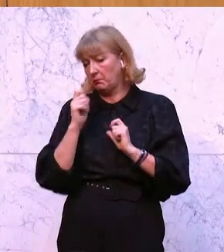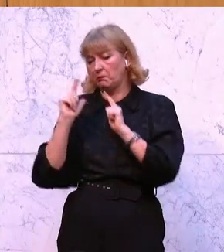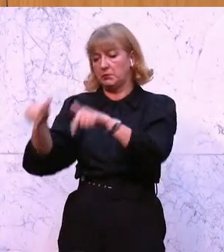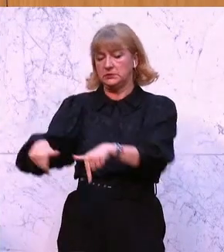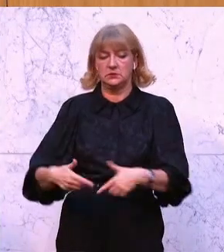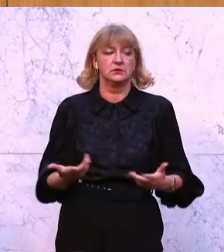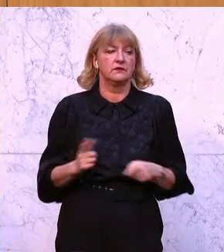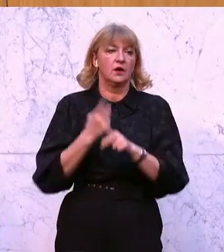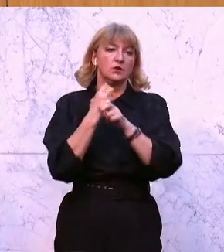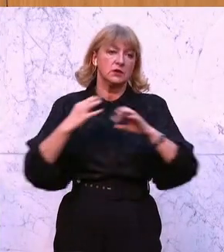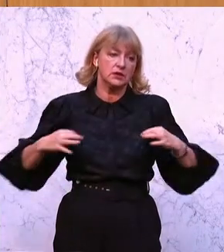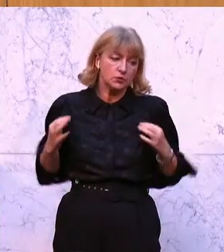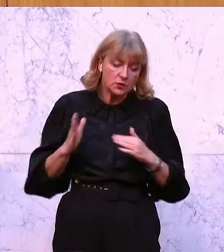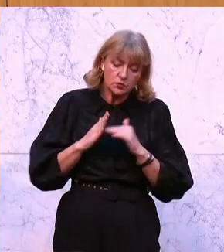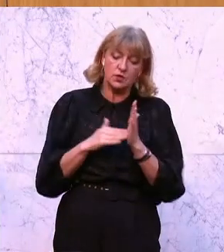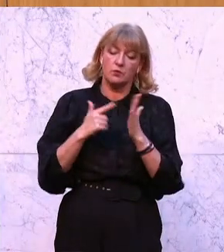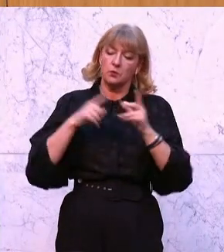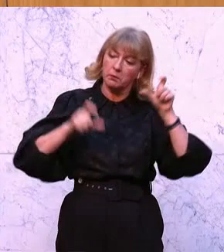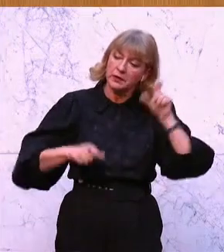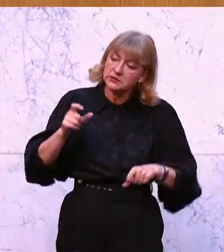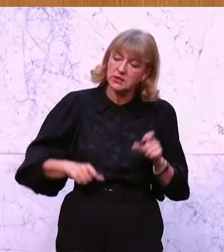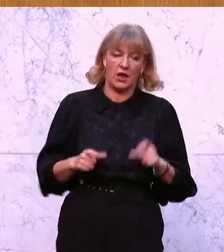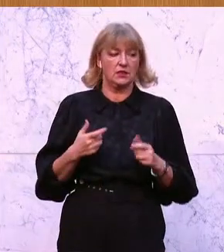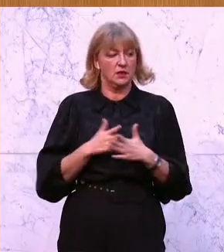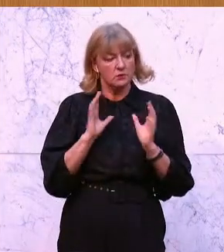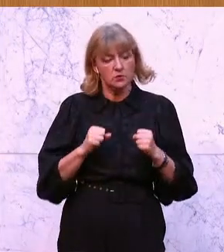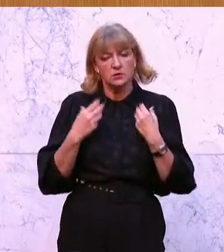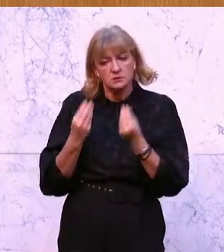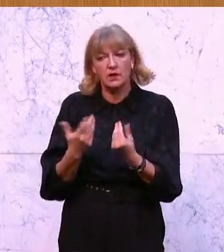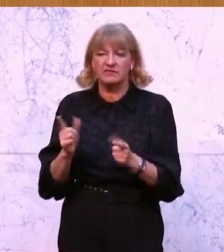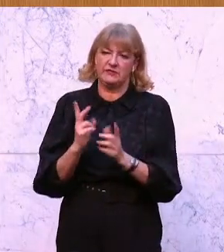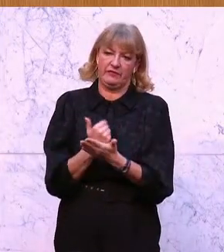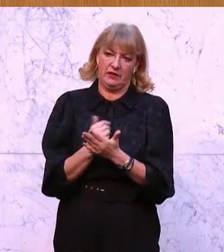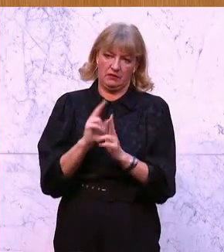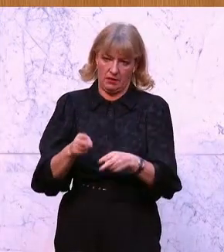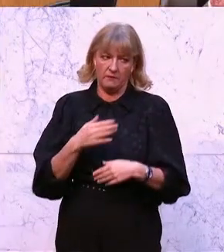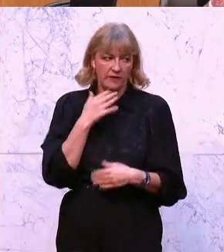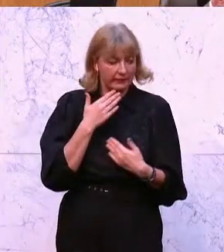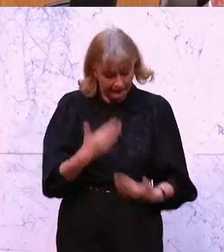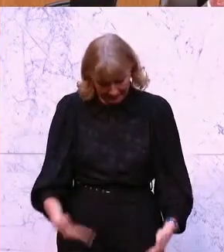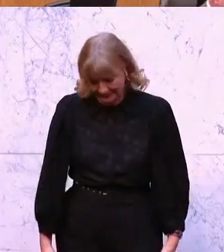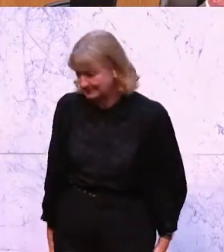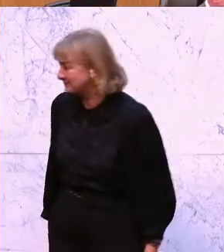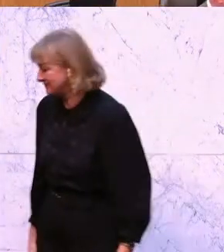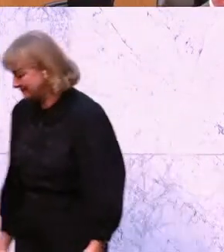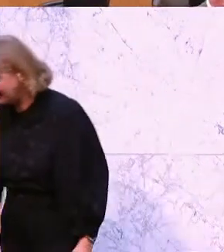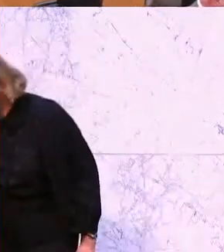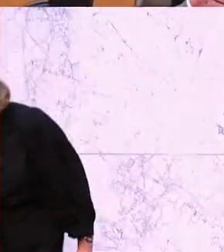vorhaben. Das österreichische Gesundheitssystem und die Patienten und Versicherten in dem hätten es verdient. Vielen Dank. Vielen Dank.